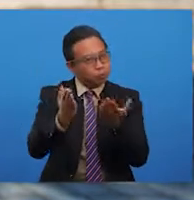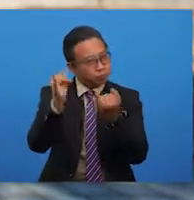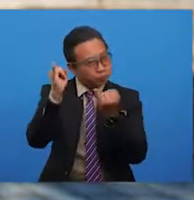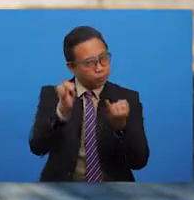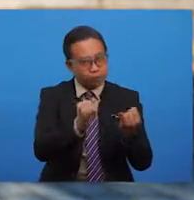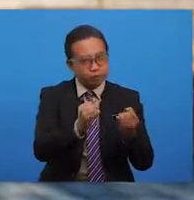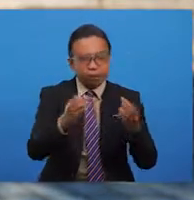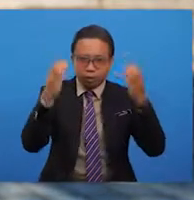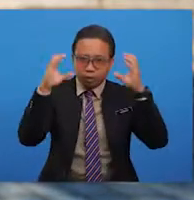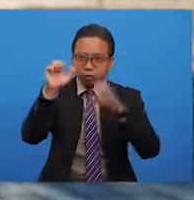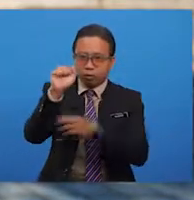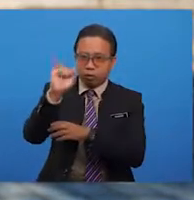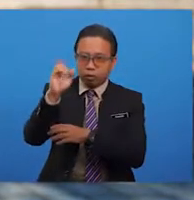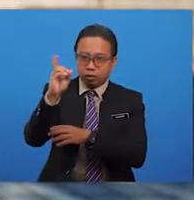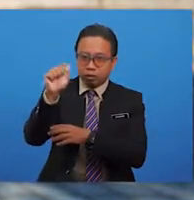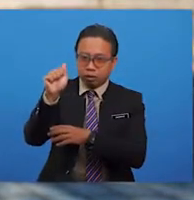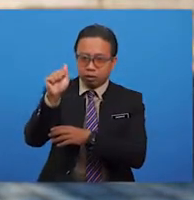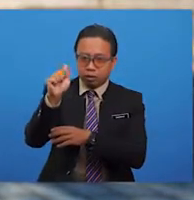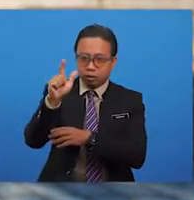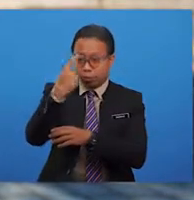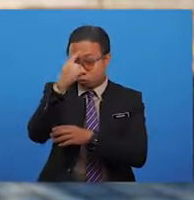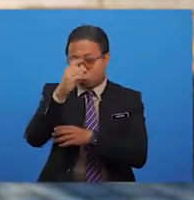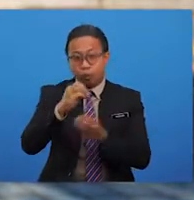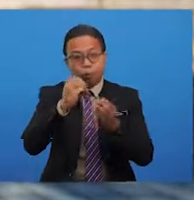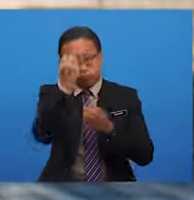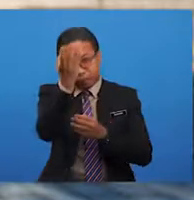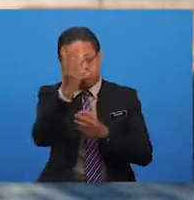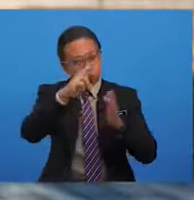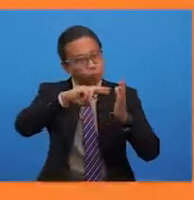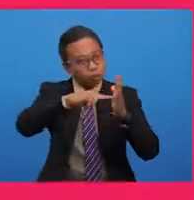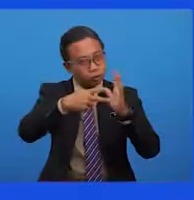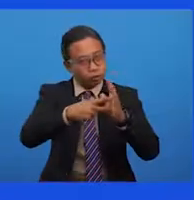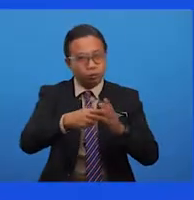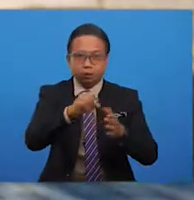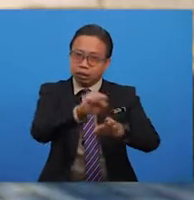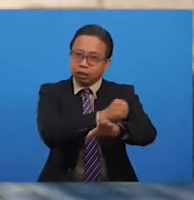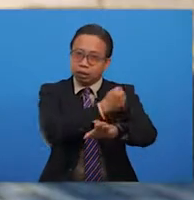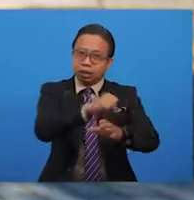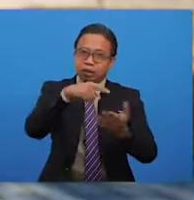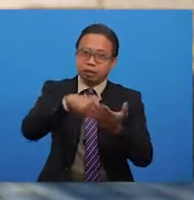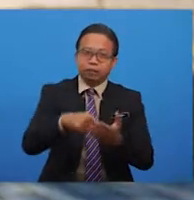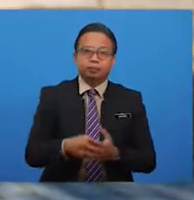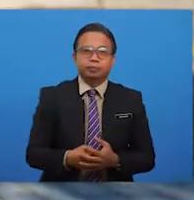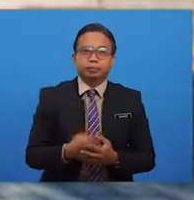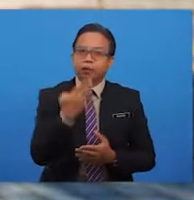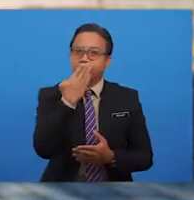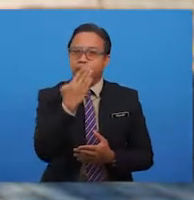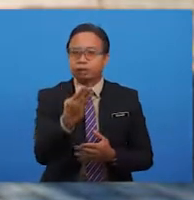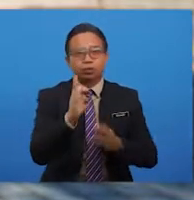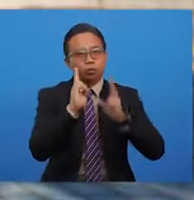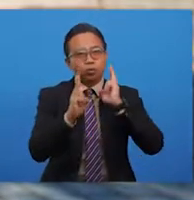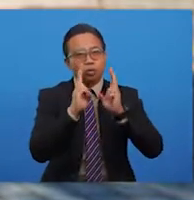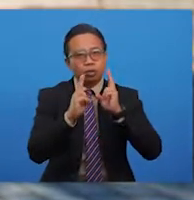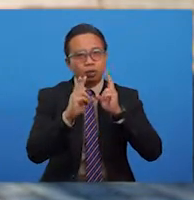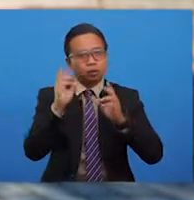cikgu Aidal untuk mengupas maksud sajak ini. Terima kasih saya ucapkan